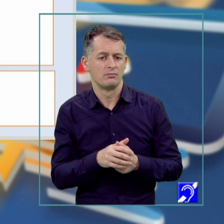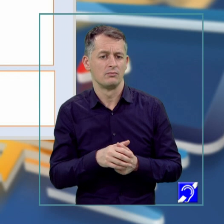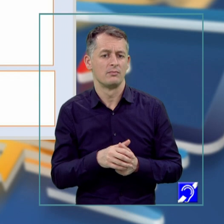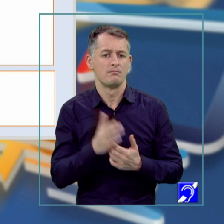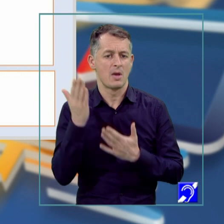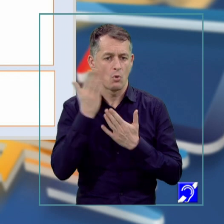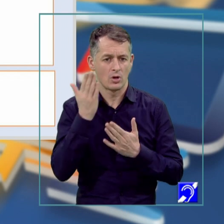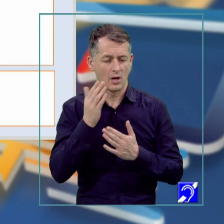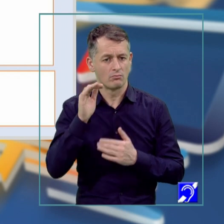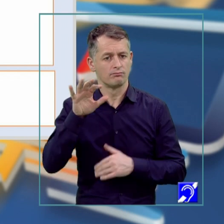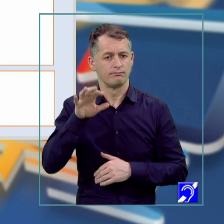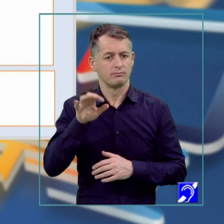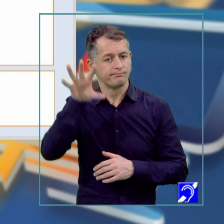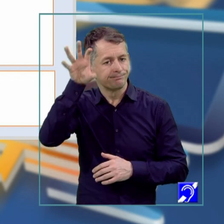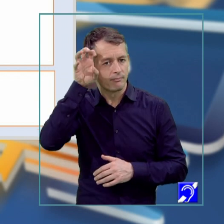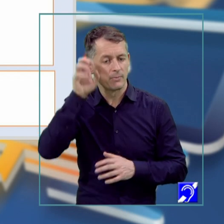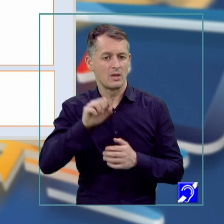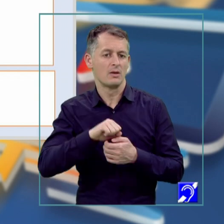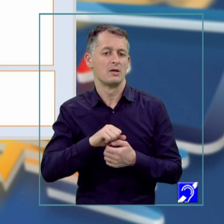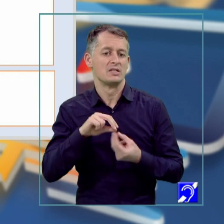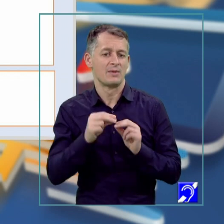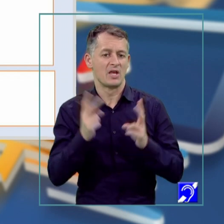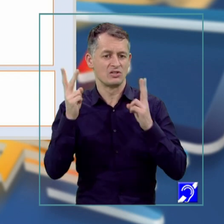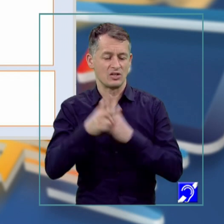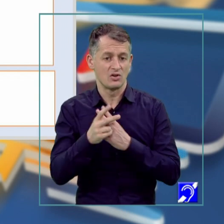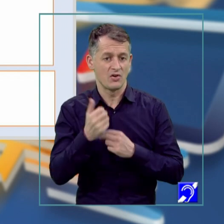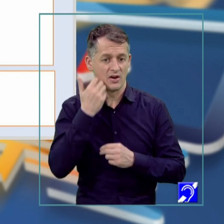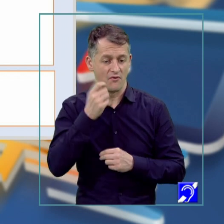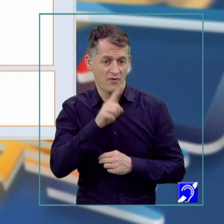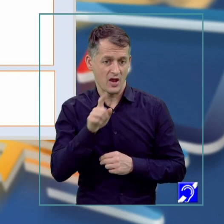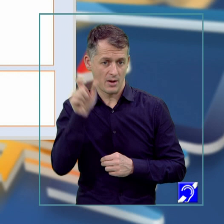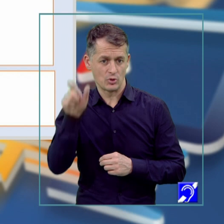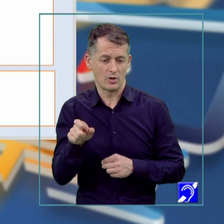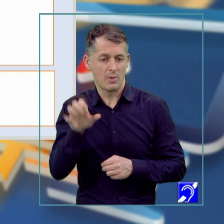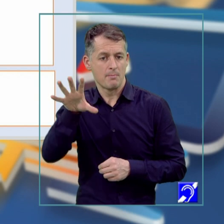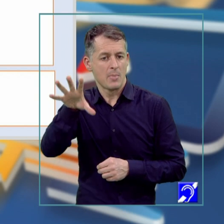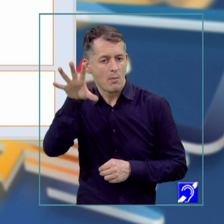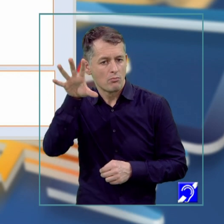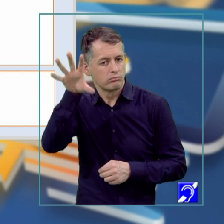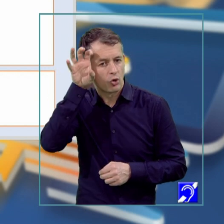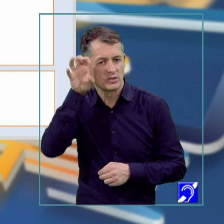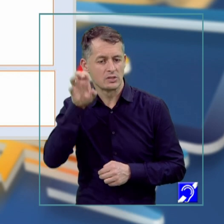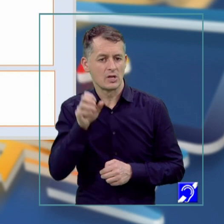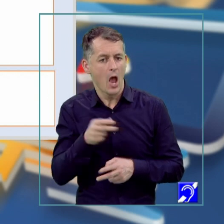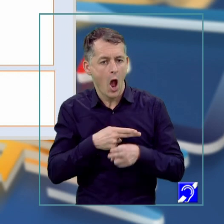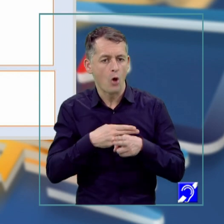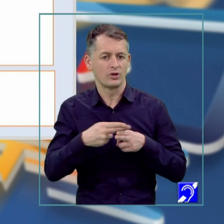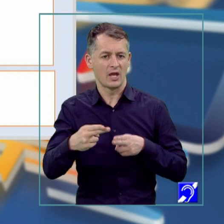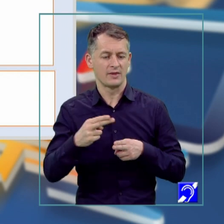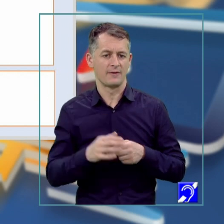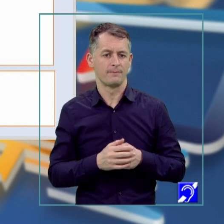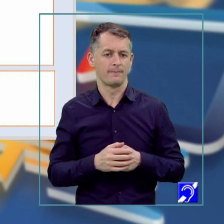înțelegere și fiecare individ când va memora, va memora autentic, cu mare economicitate și